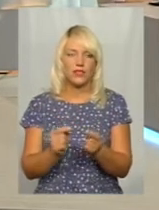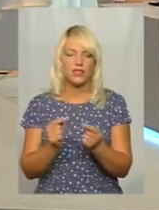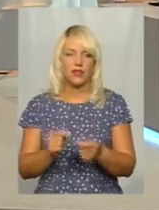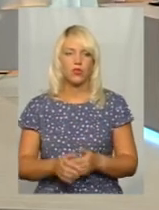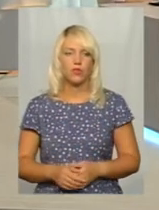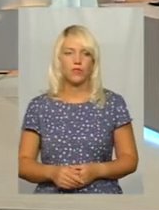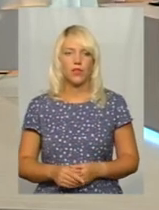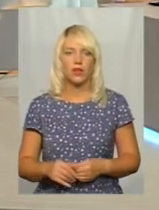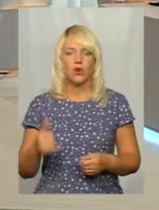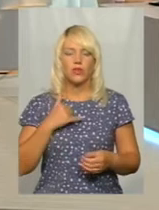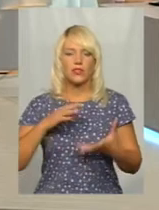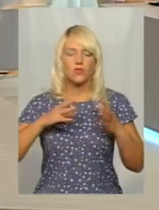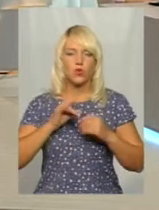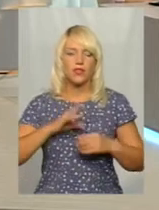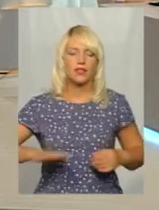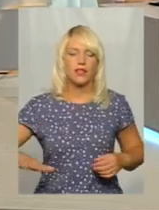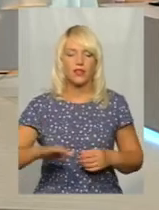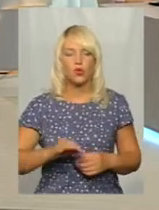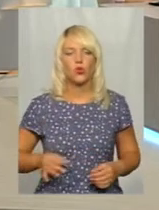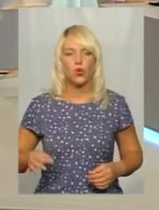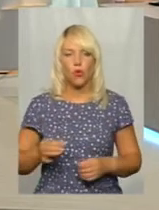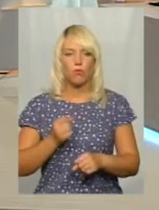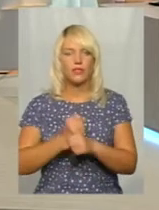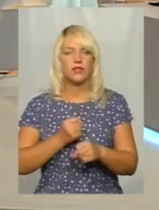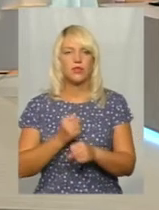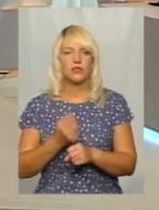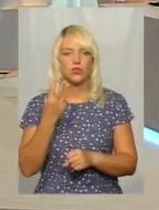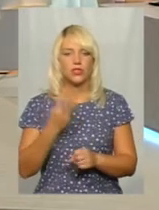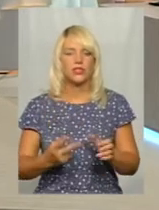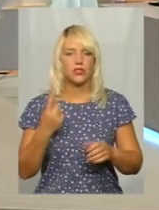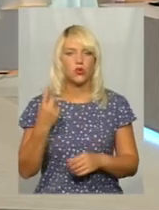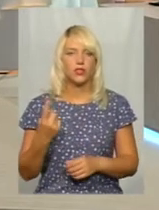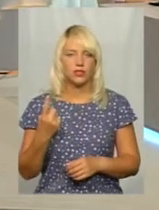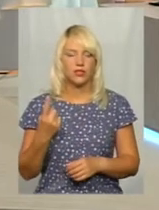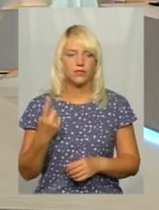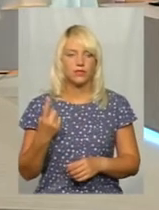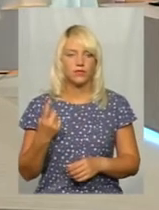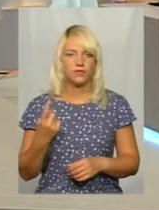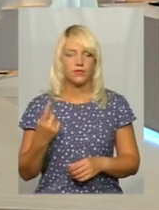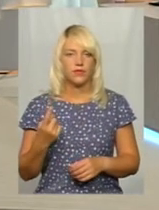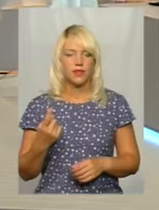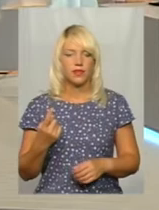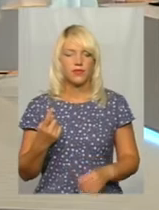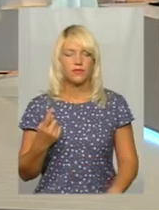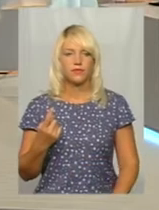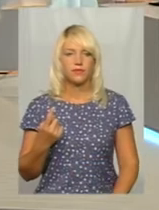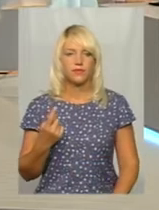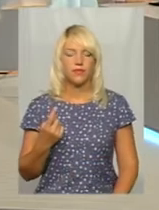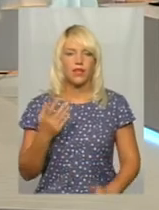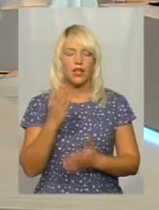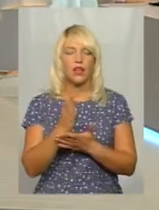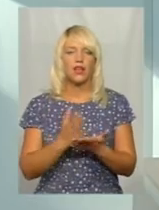Ну, всього на територію області функціонує 31 елеватора,